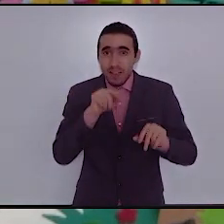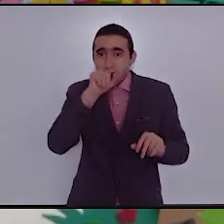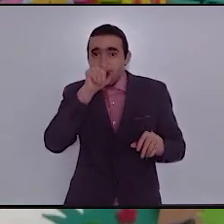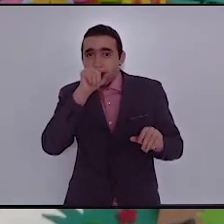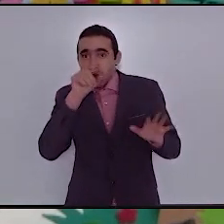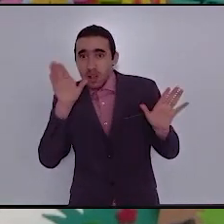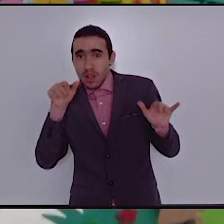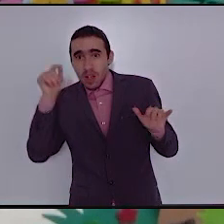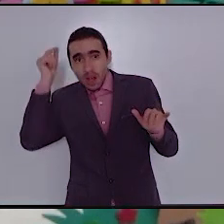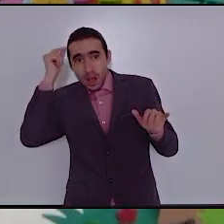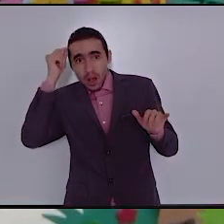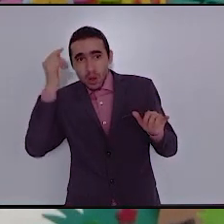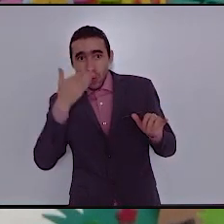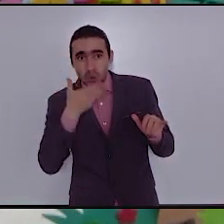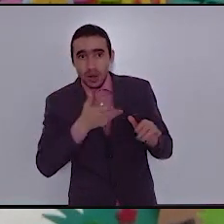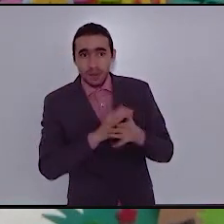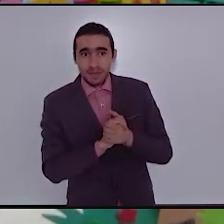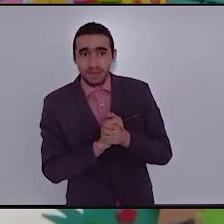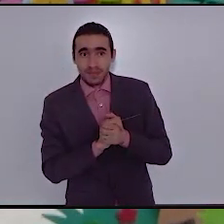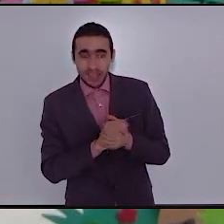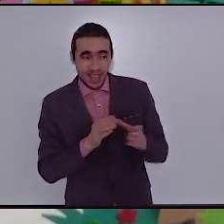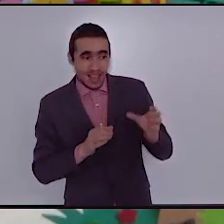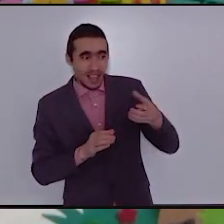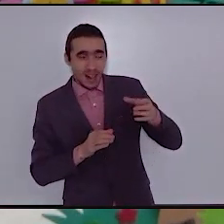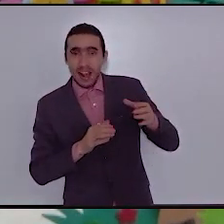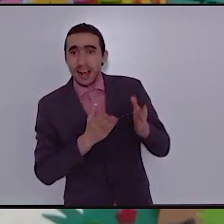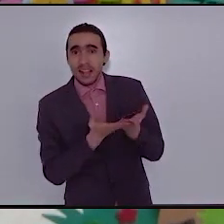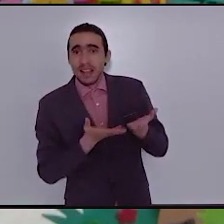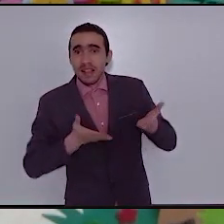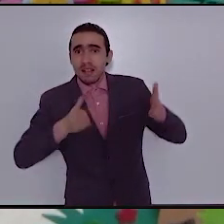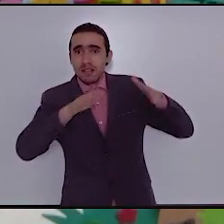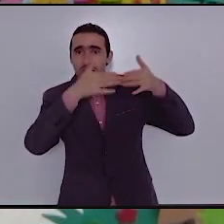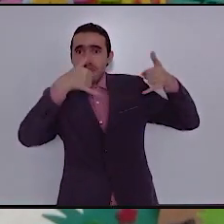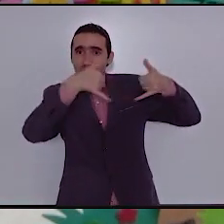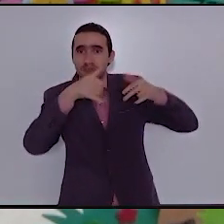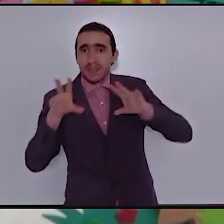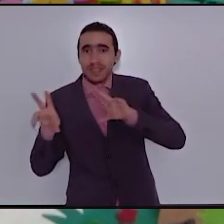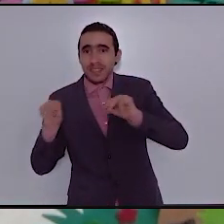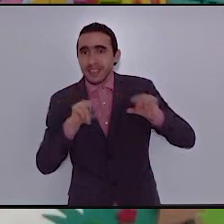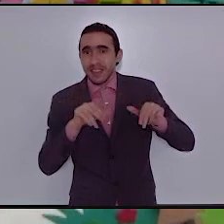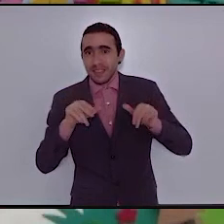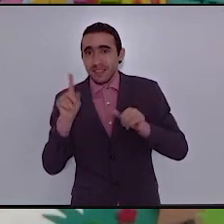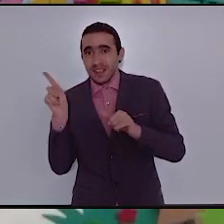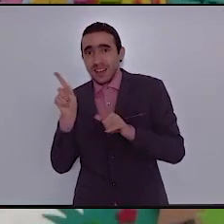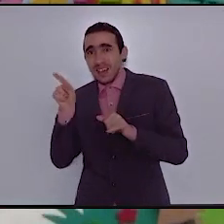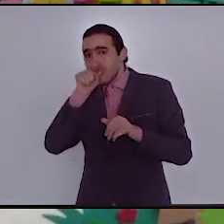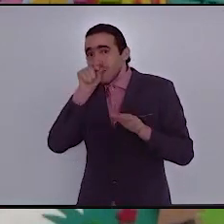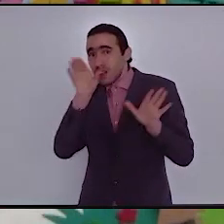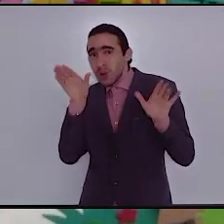وعندي أحضرت هذا الإناء هو يشبه إناء الغراب الذي ملأه